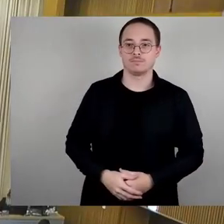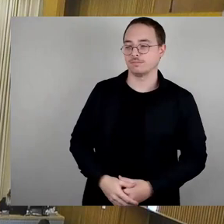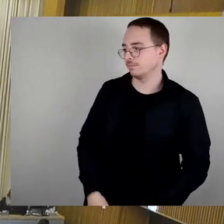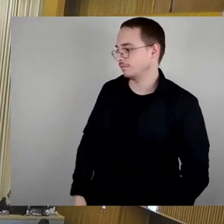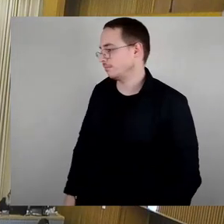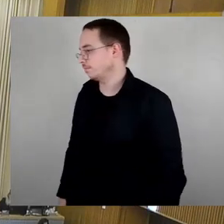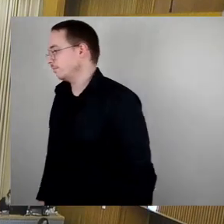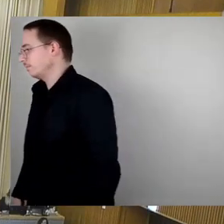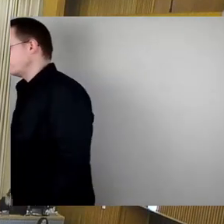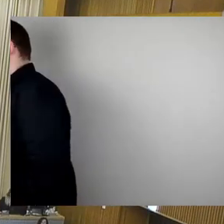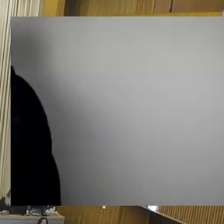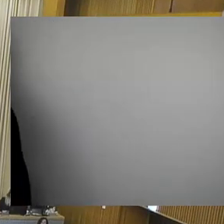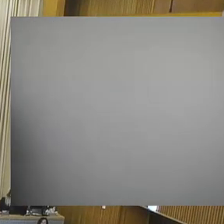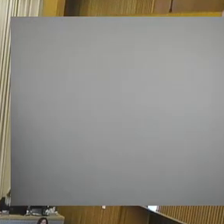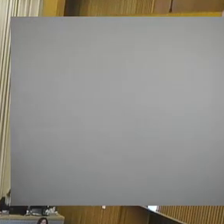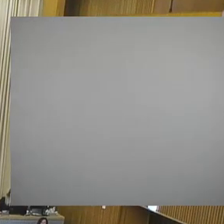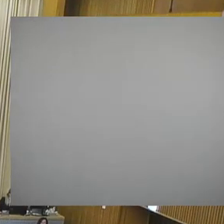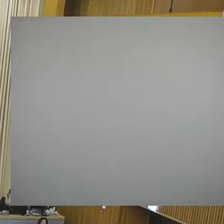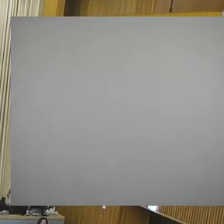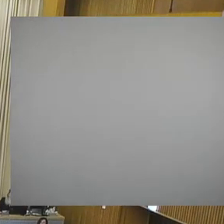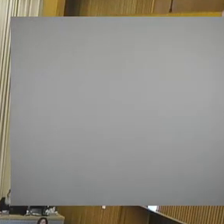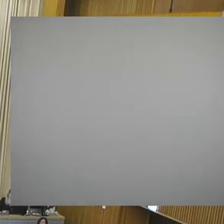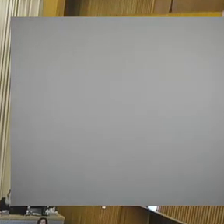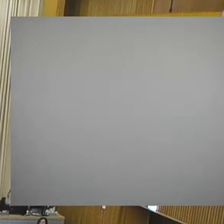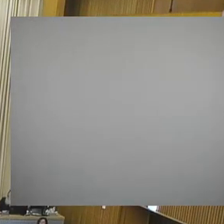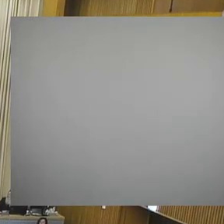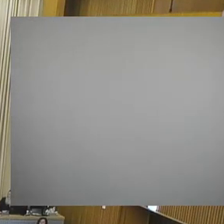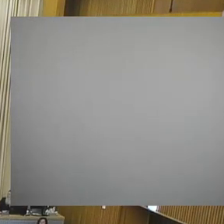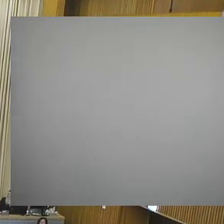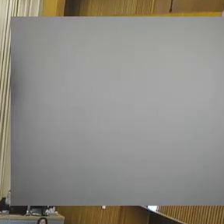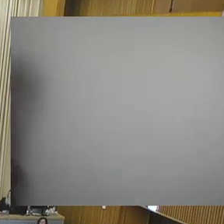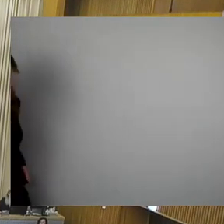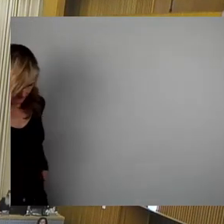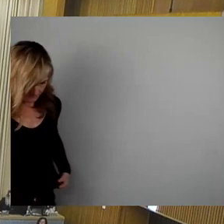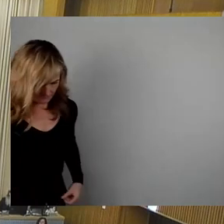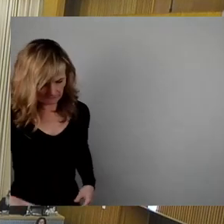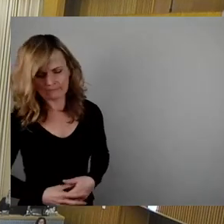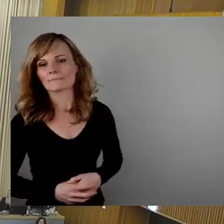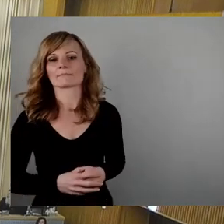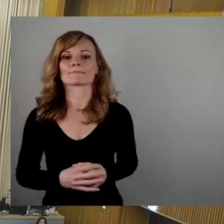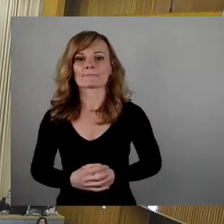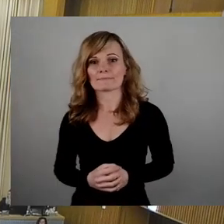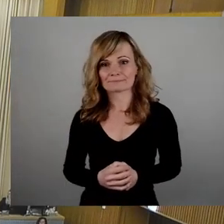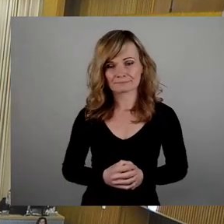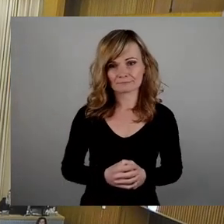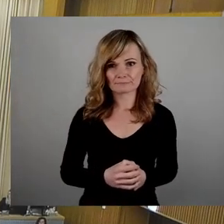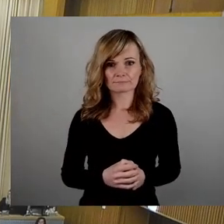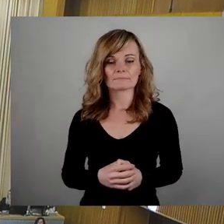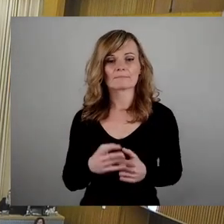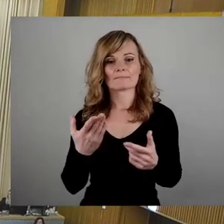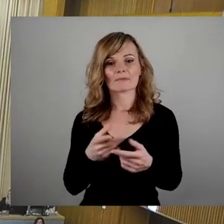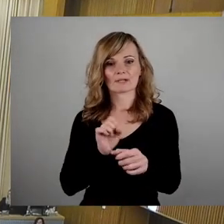Okay, CDU würde verzichten, dann bitte Frau Herplatz, Frau Kunert würden das beide zusammen machen. Fünf Minuten trotzdem